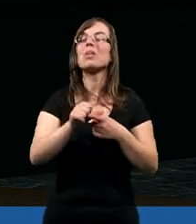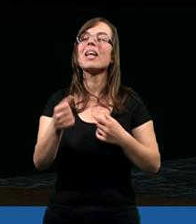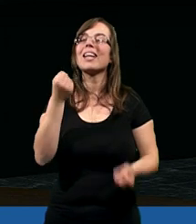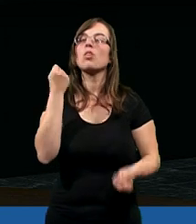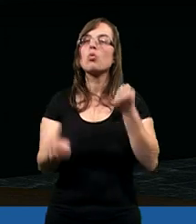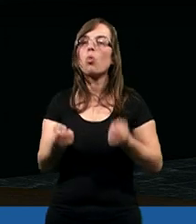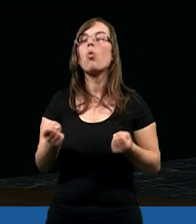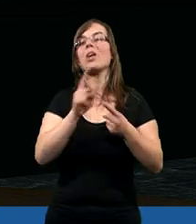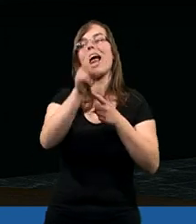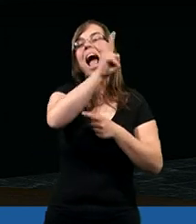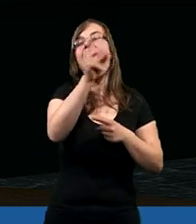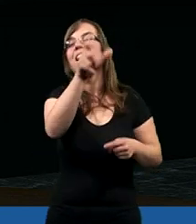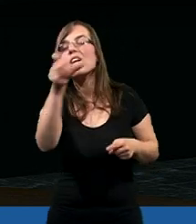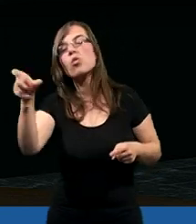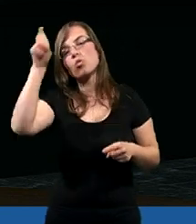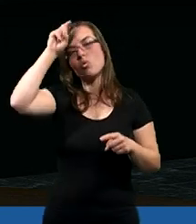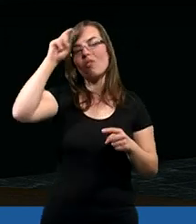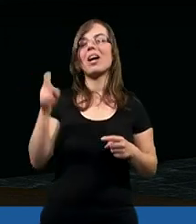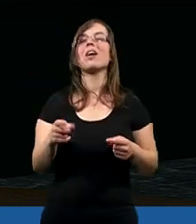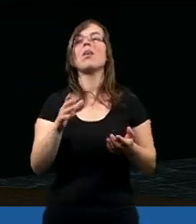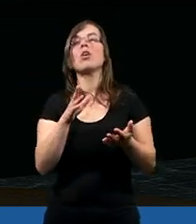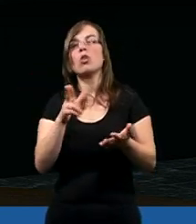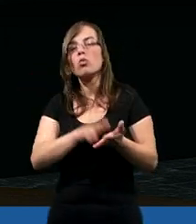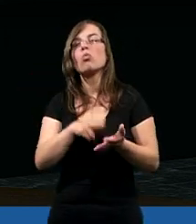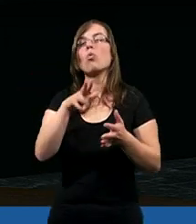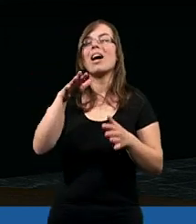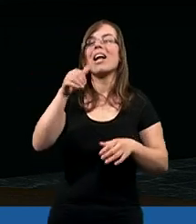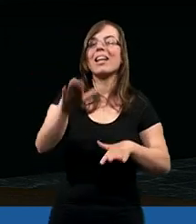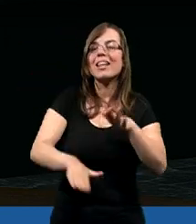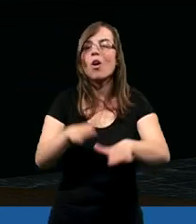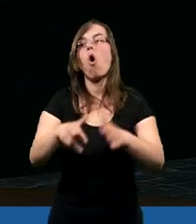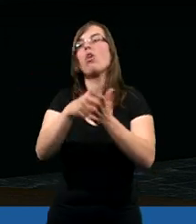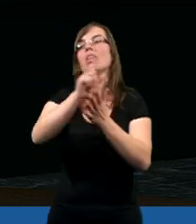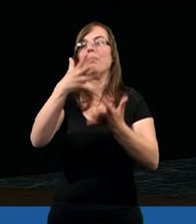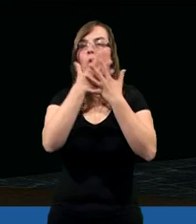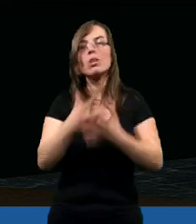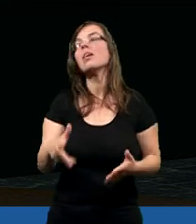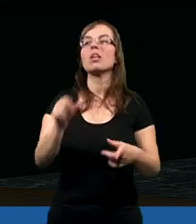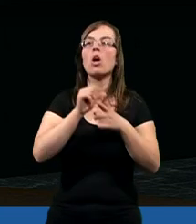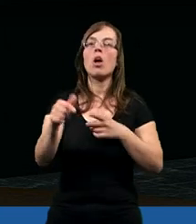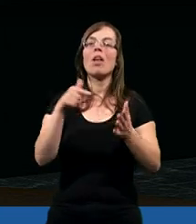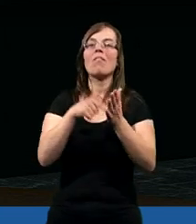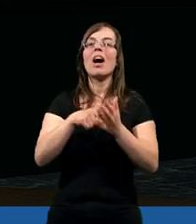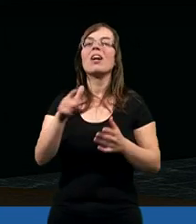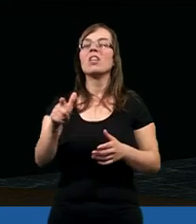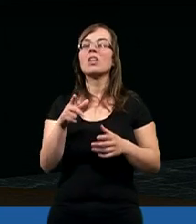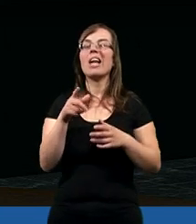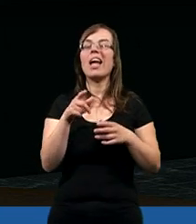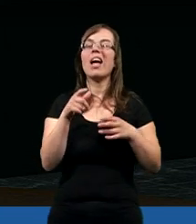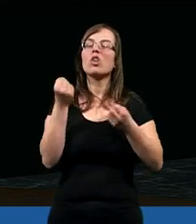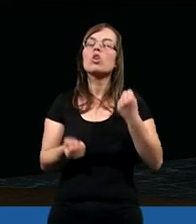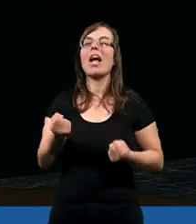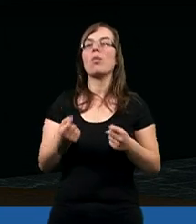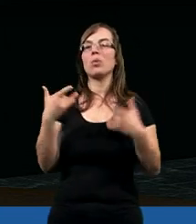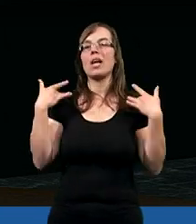takiego trzeźwo myślącego człowieka, tak zwanego chodzącego po ziemi, tak? No to powiem, no to co?